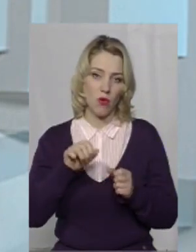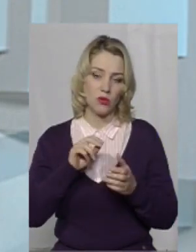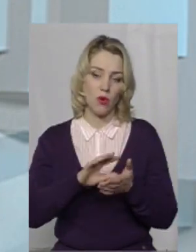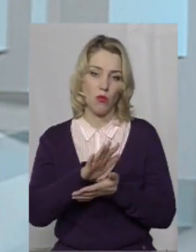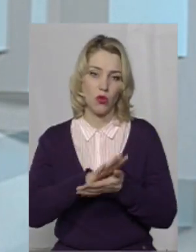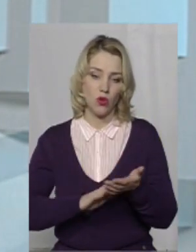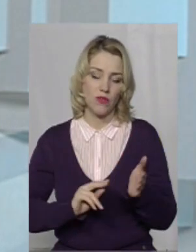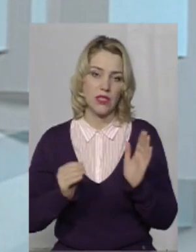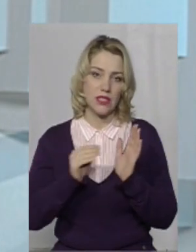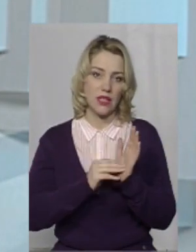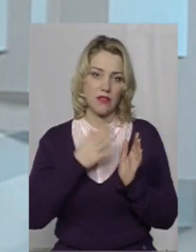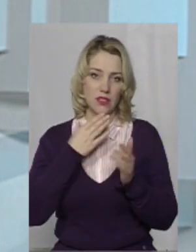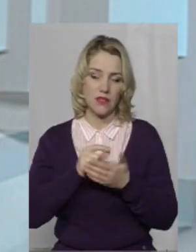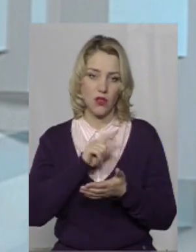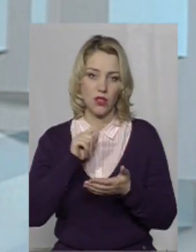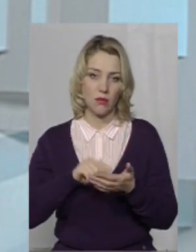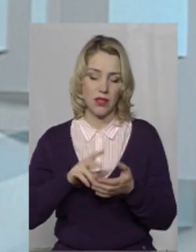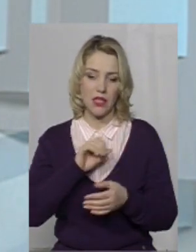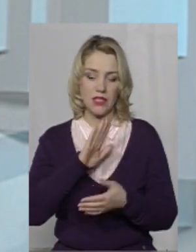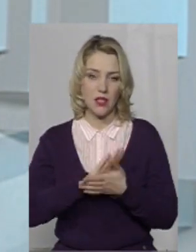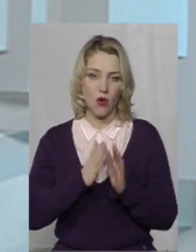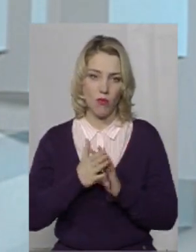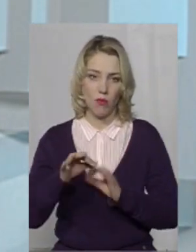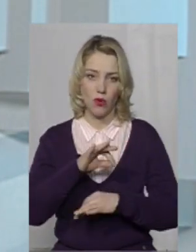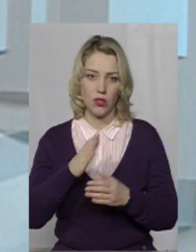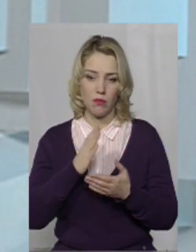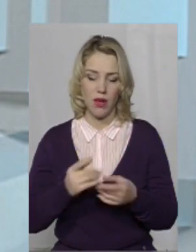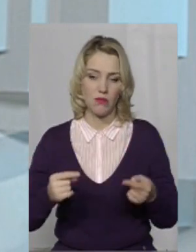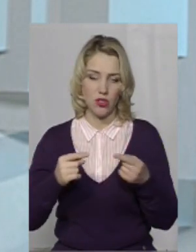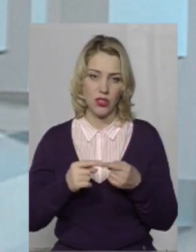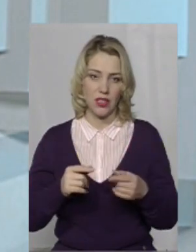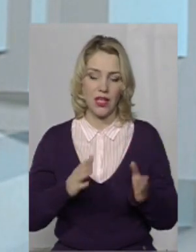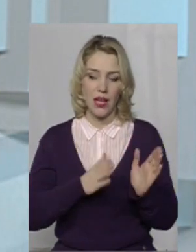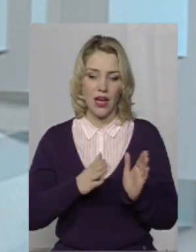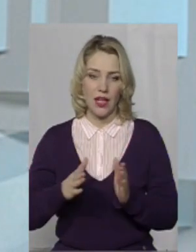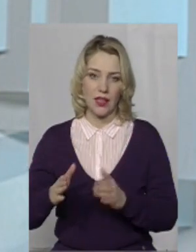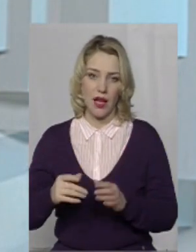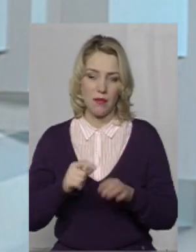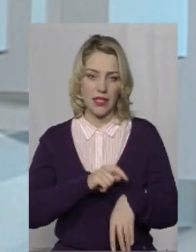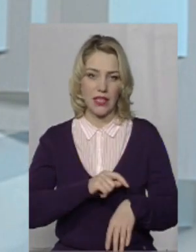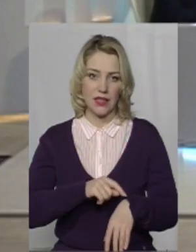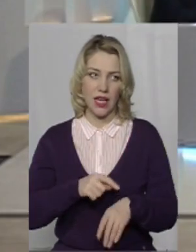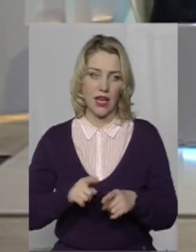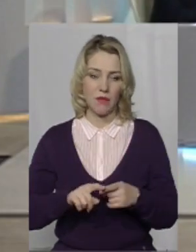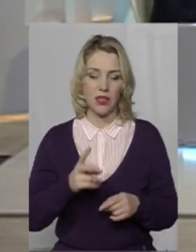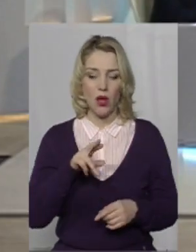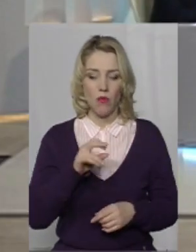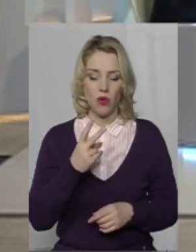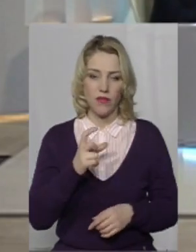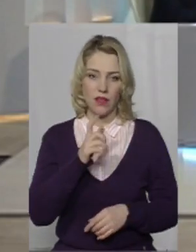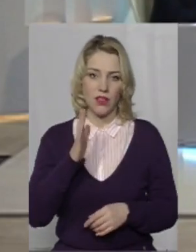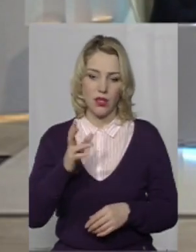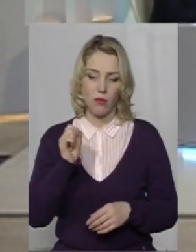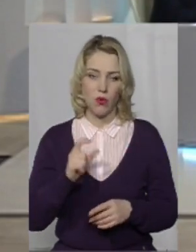свої питання. За умовами проєкту ми маємо чіткий регламент і таймінг. Пане Вадиме, по дві хвилини у вас буде для